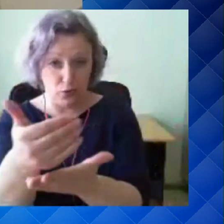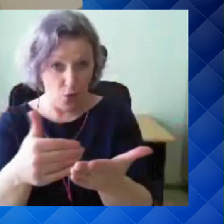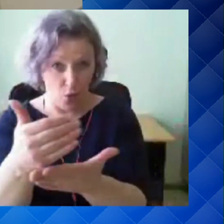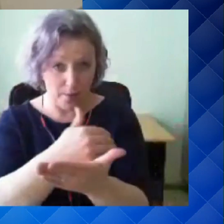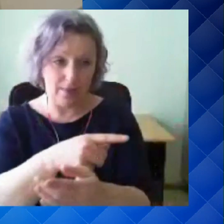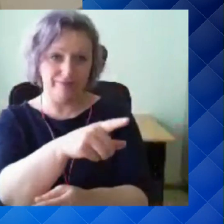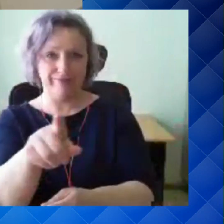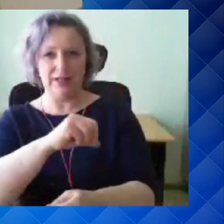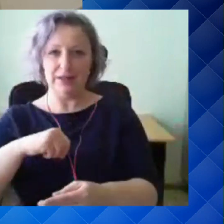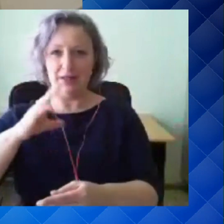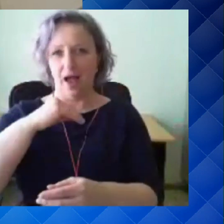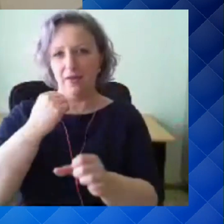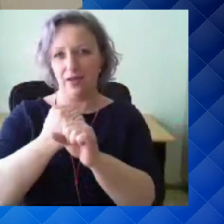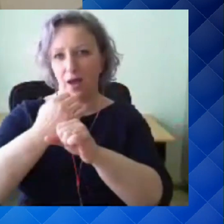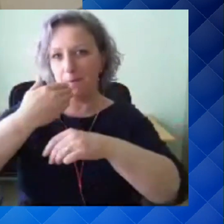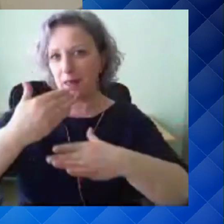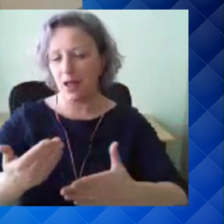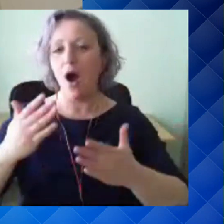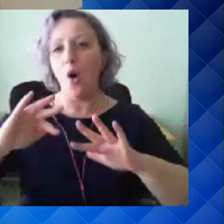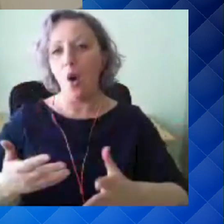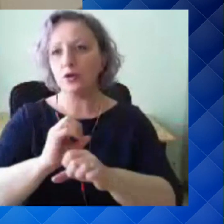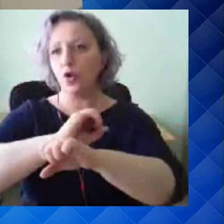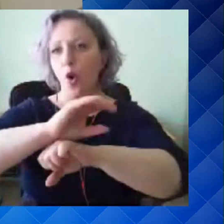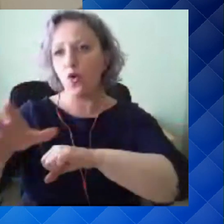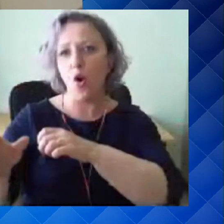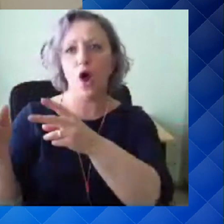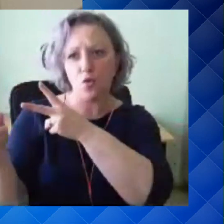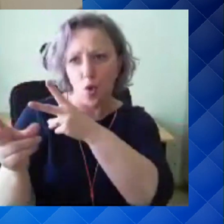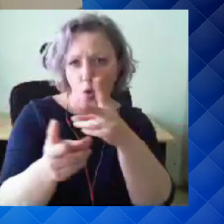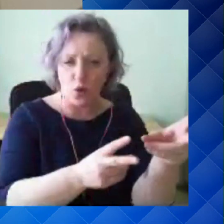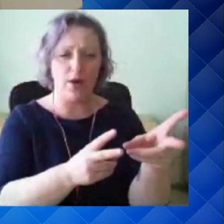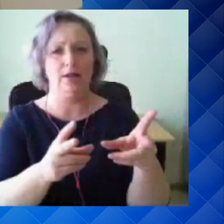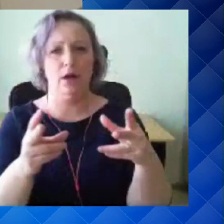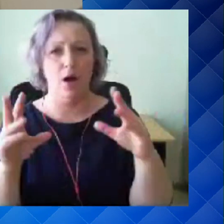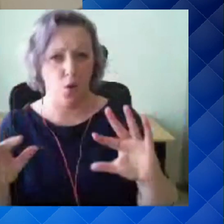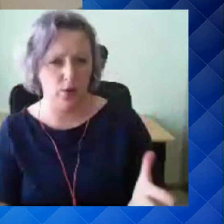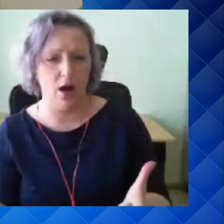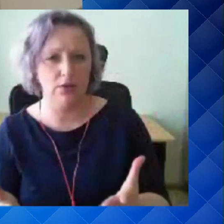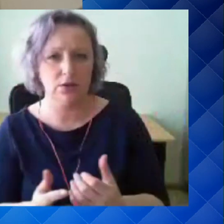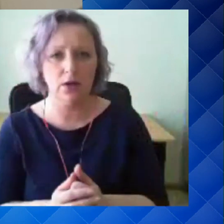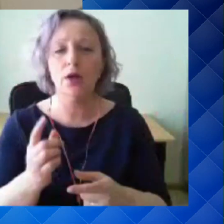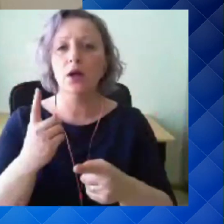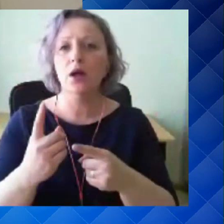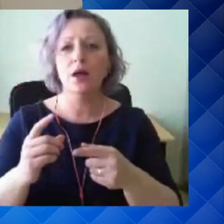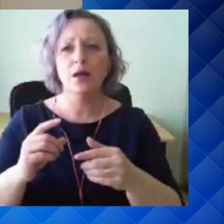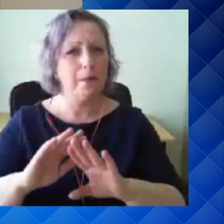selleks, et seda koronaviiruse levikut kontrollial riigis hoida ja vältida siis seda, et valitsus peaks